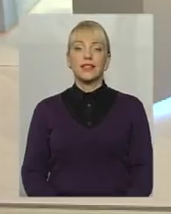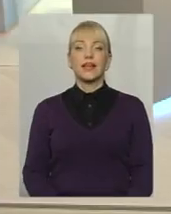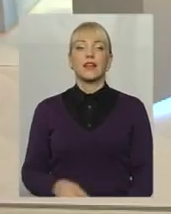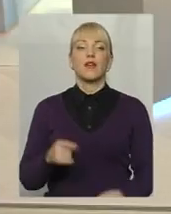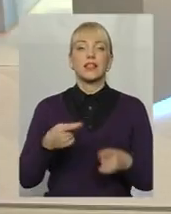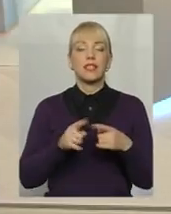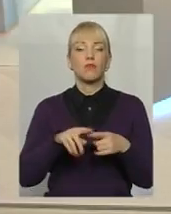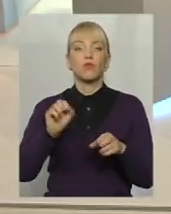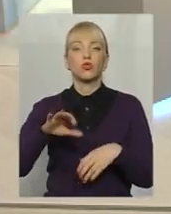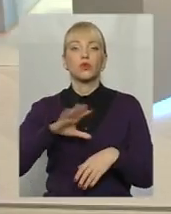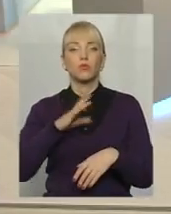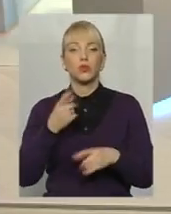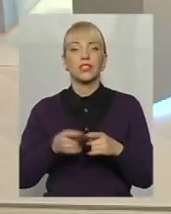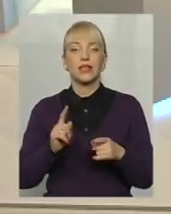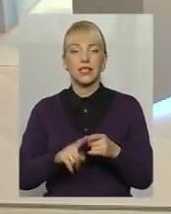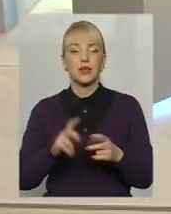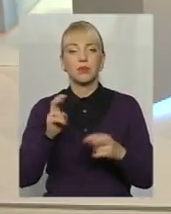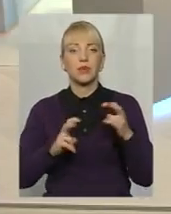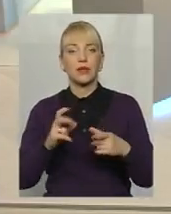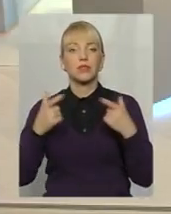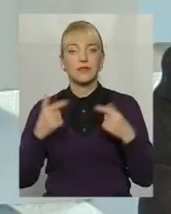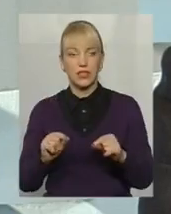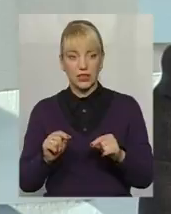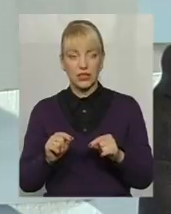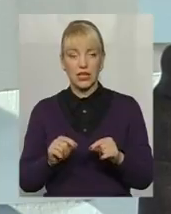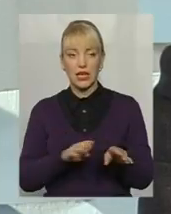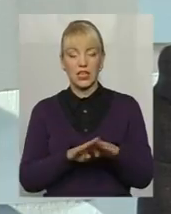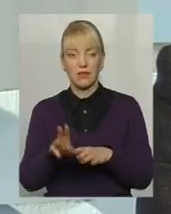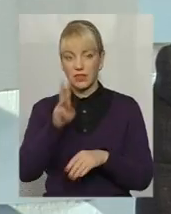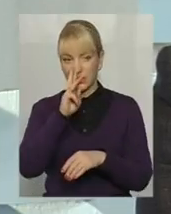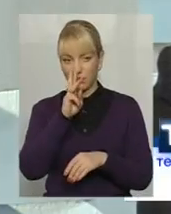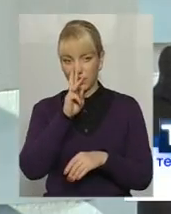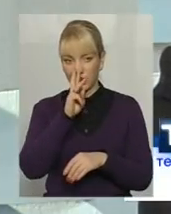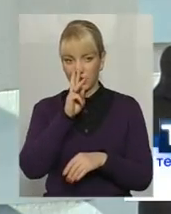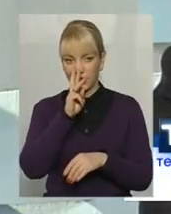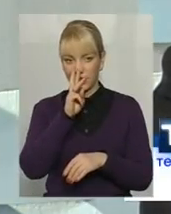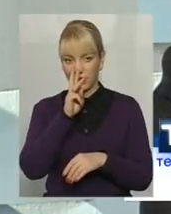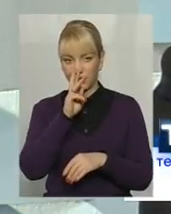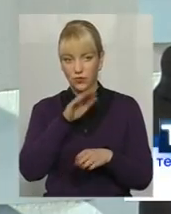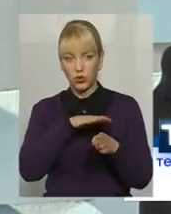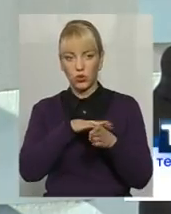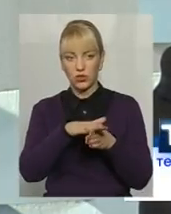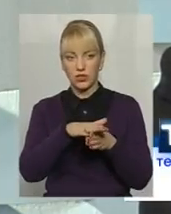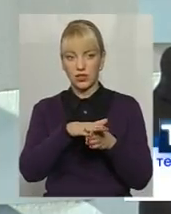підприємствах, як вже колеги говорили, де рівень зарплати, якраз досягне